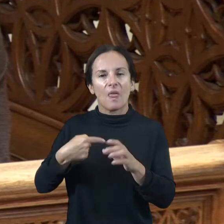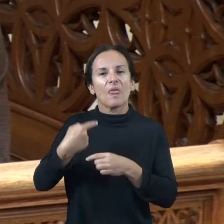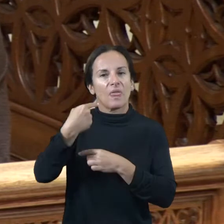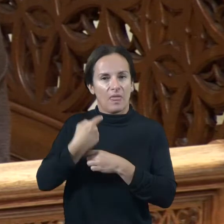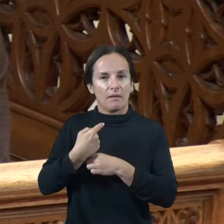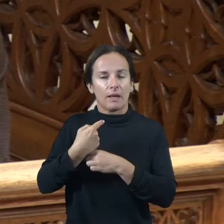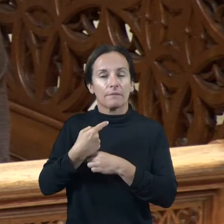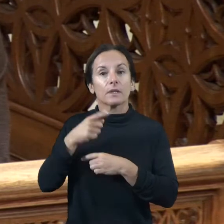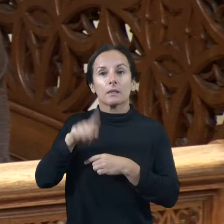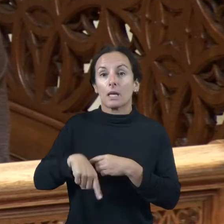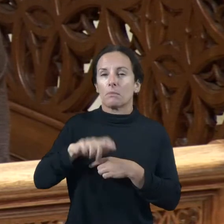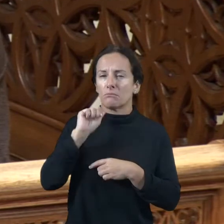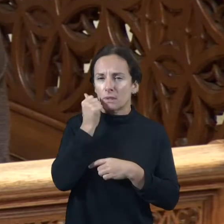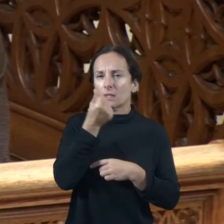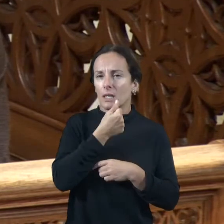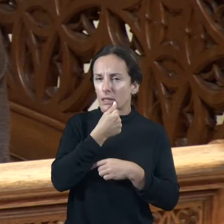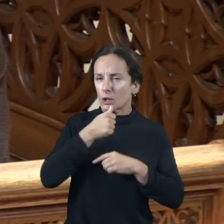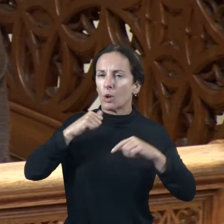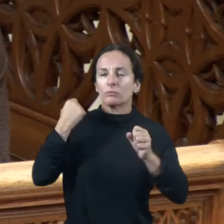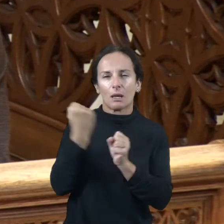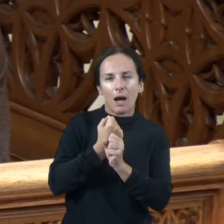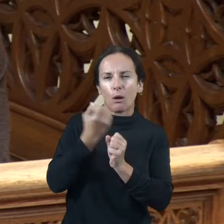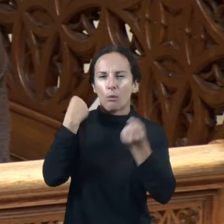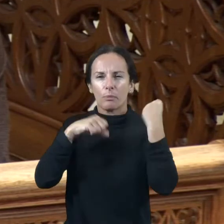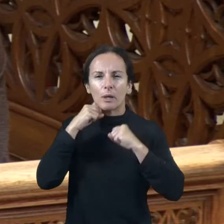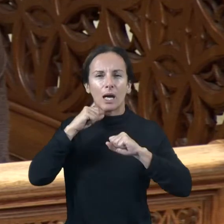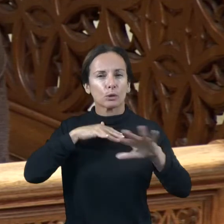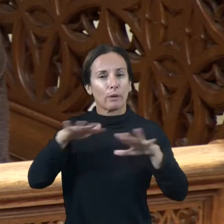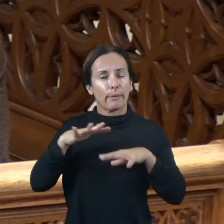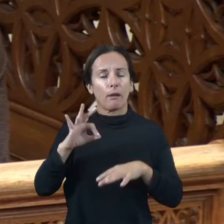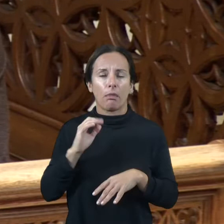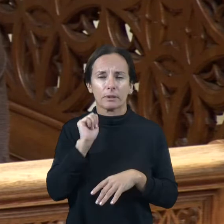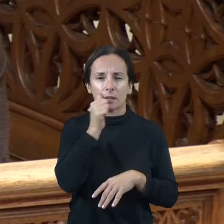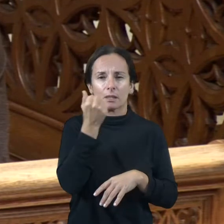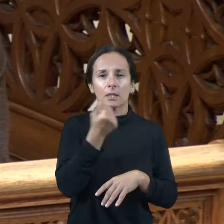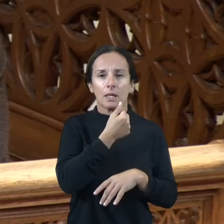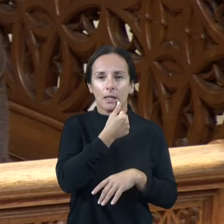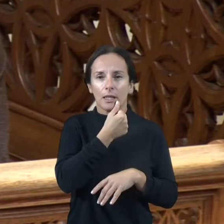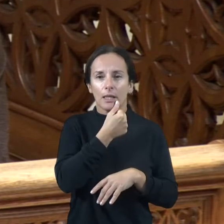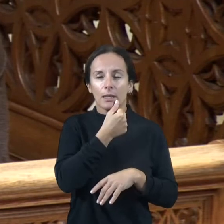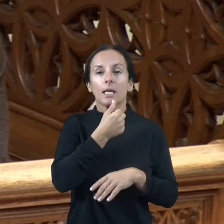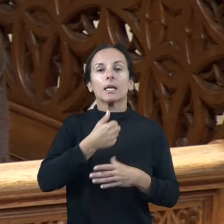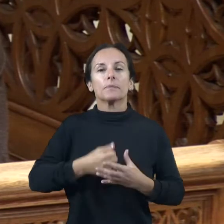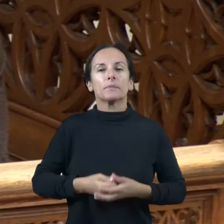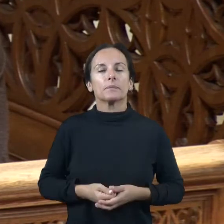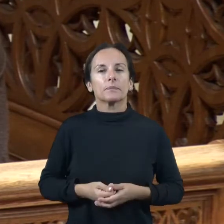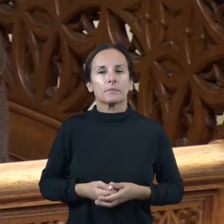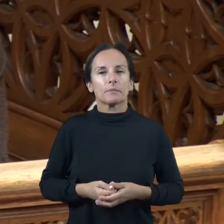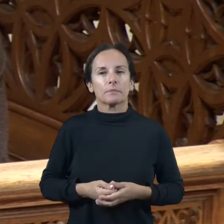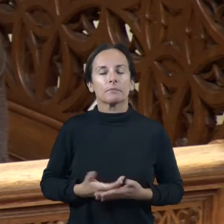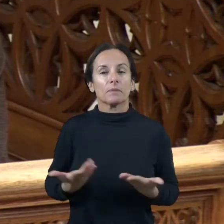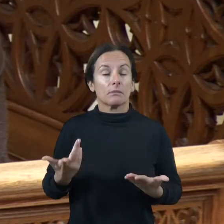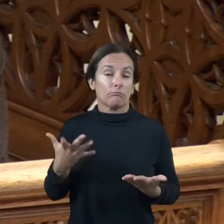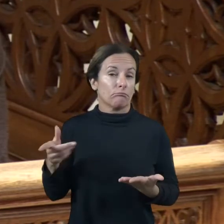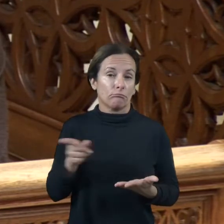guardar el secret de les matèries i les actuacions que els òrgans corresponents declarin expressament reservades i la reserva deguda sobre les divulgacions del ple i les